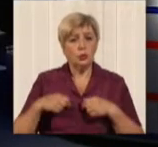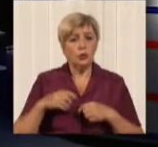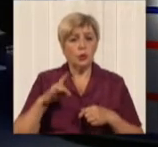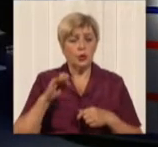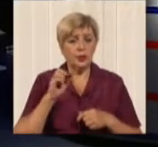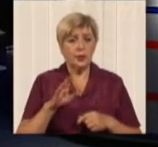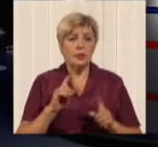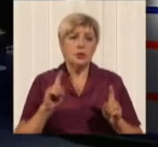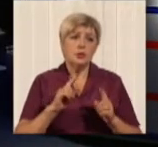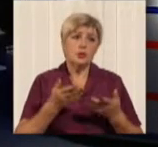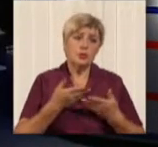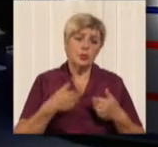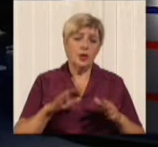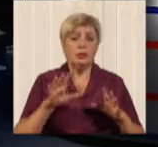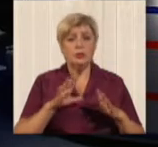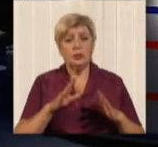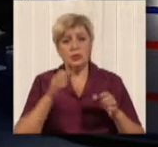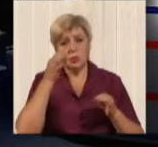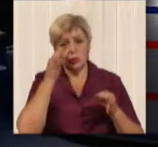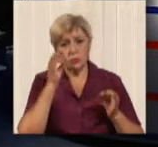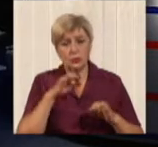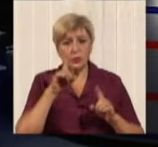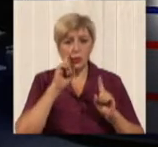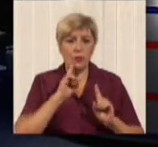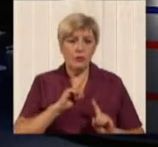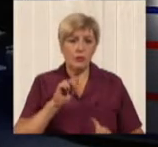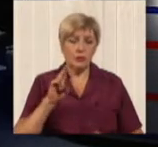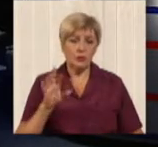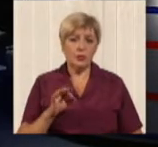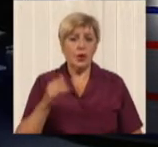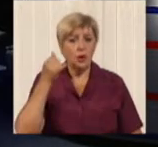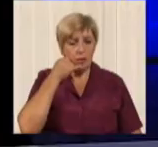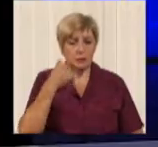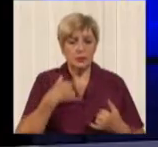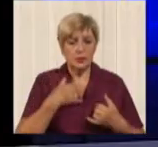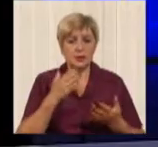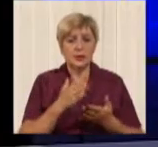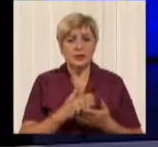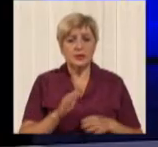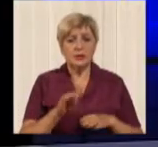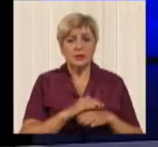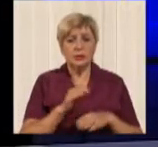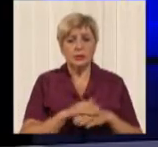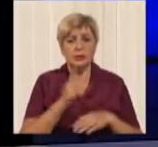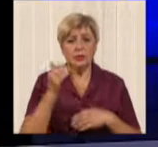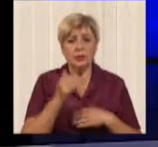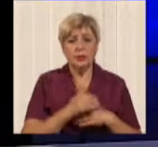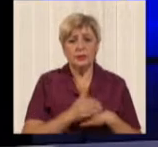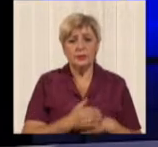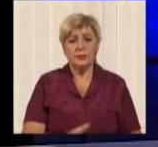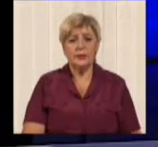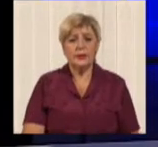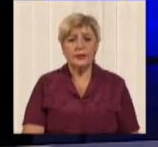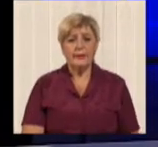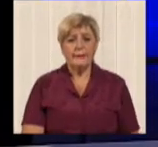нам було зручно і комфортно. Ми маємо телефонний дзвінок. Доброго вечора. Халло. Доброго вечора, ми вас